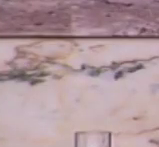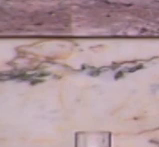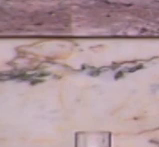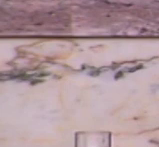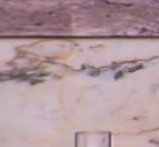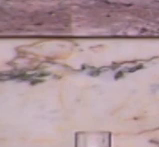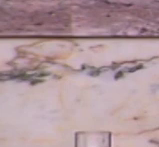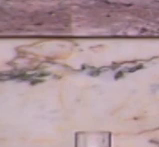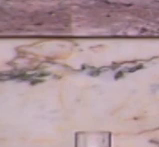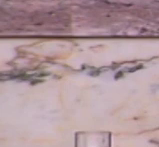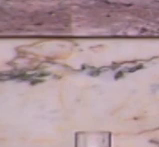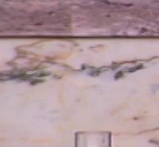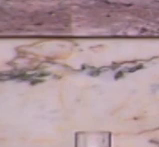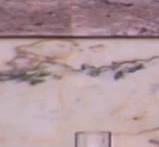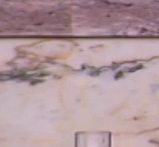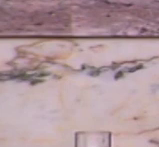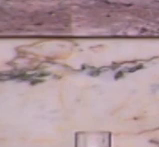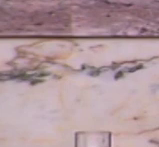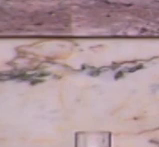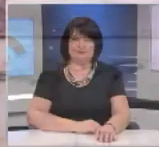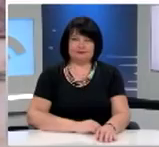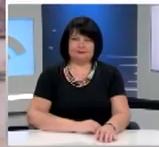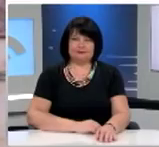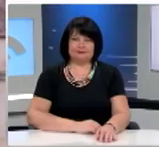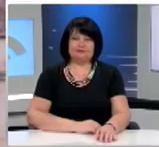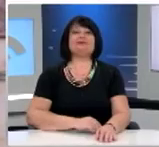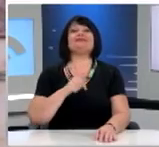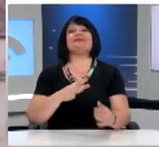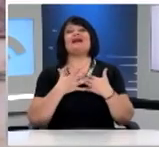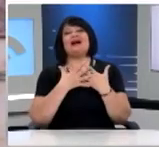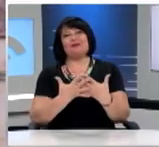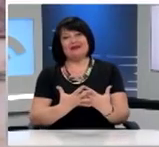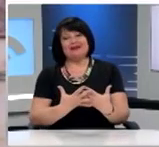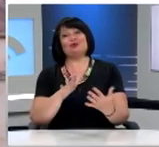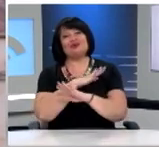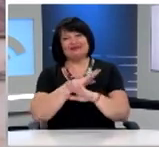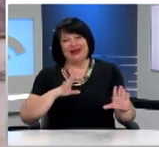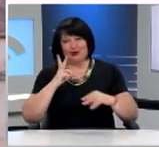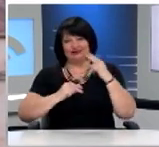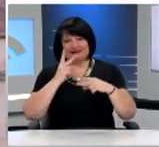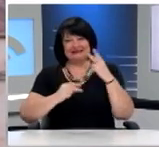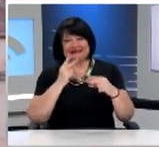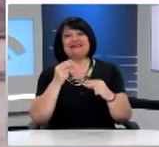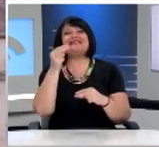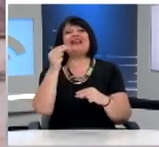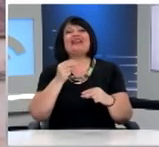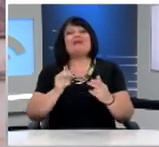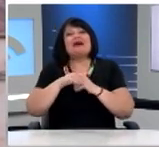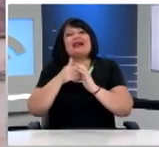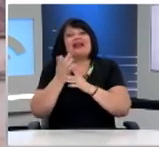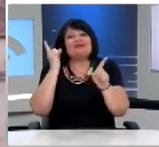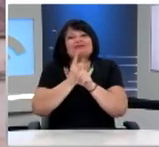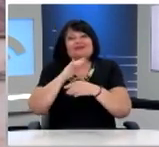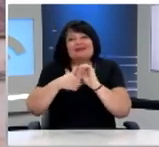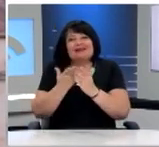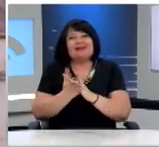Αγαπητοί έφηβοι βουλευτές Εδώ φτάσαμε στο τέρμα των διαβουλεύσεων Έχοντας διαπραγματευτεί θέματα Ιδιαιτέρου ενδιαφέροντος Αλλά